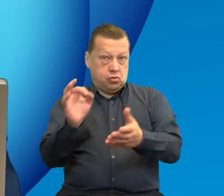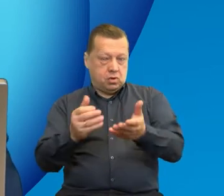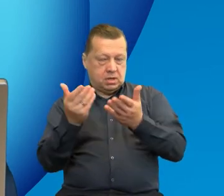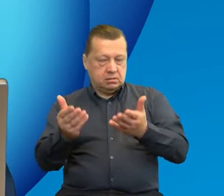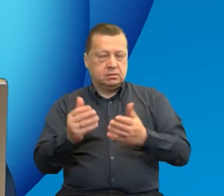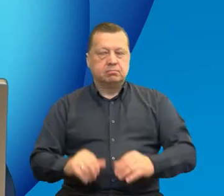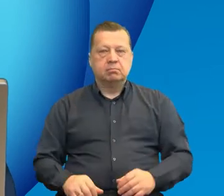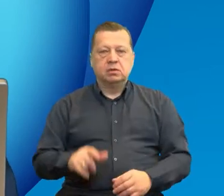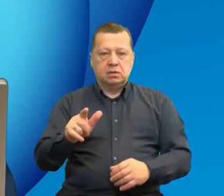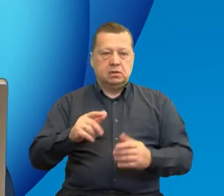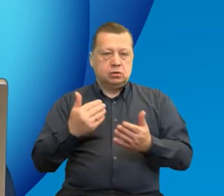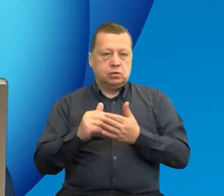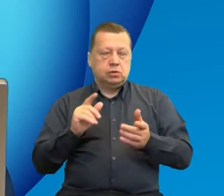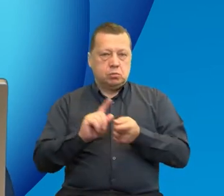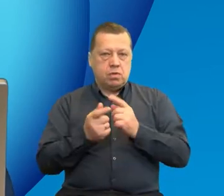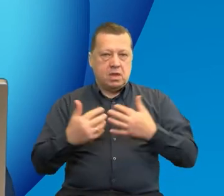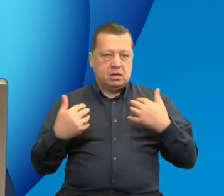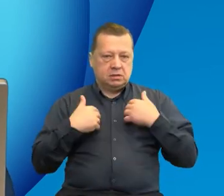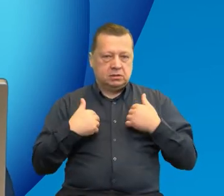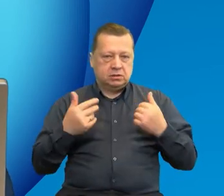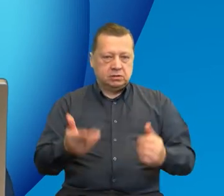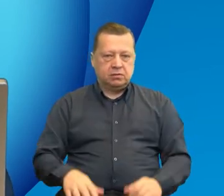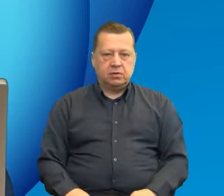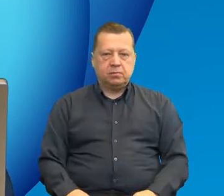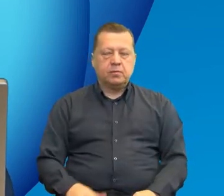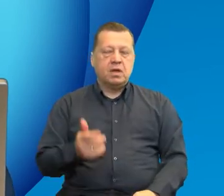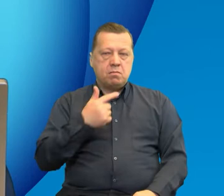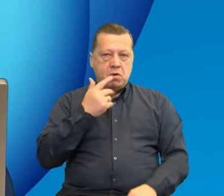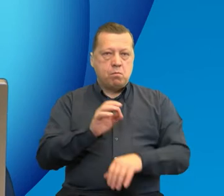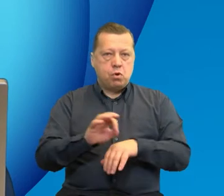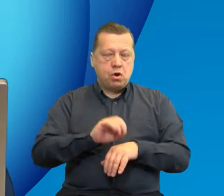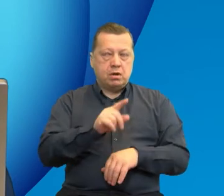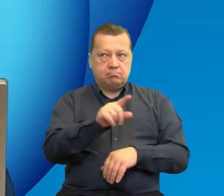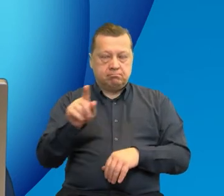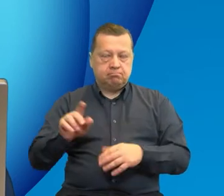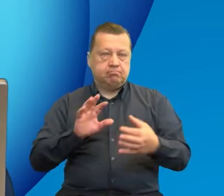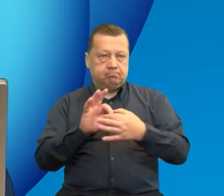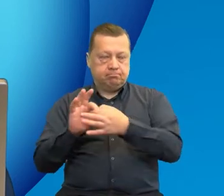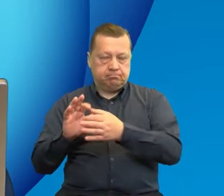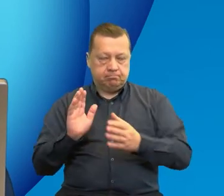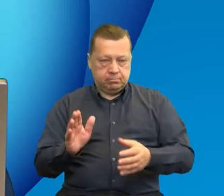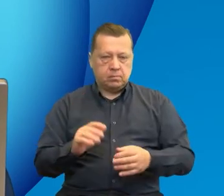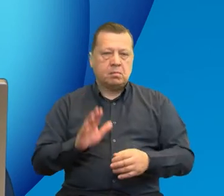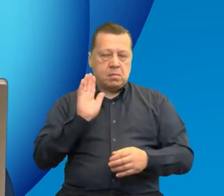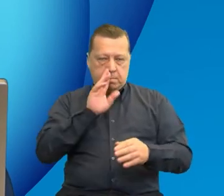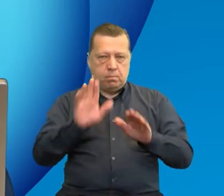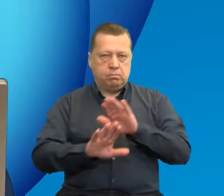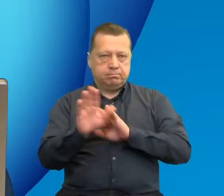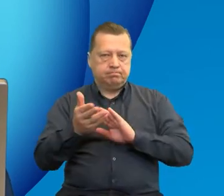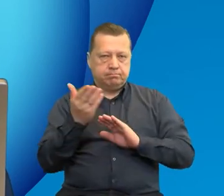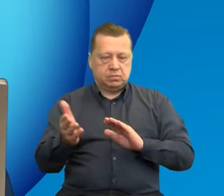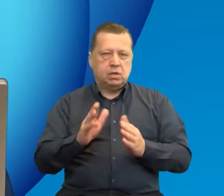poznać bliżej, na żywo. Łączymy się z czterema projektami i będziemy Państwu prezentować